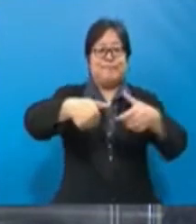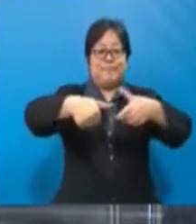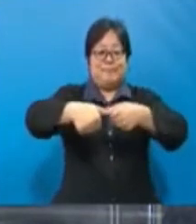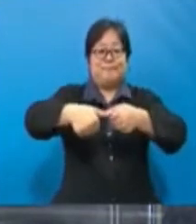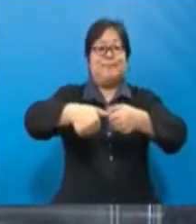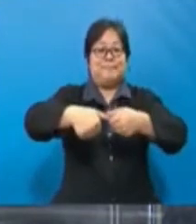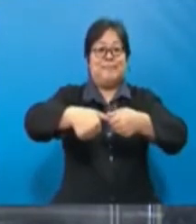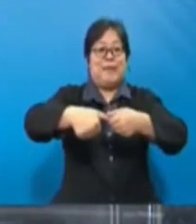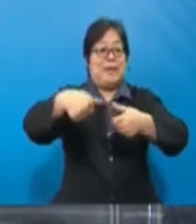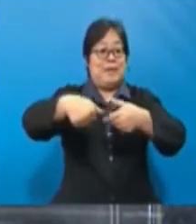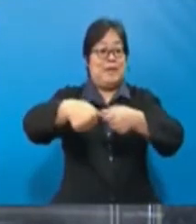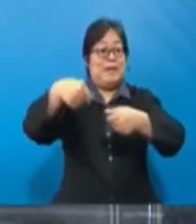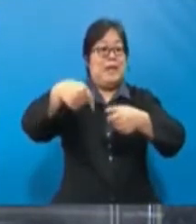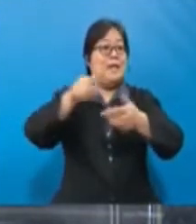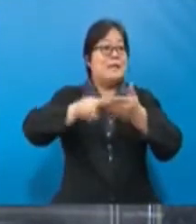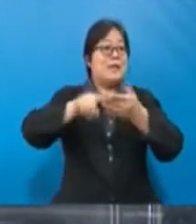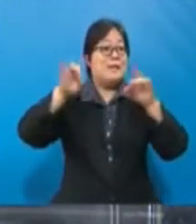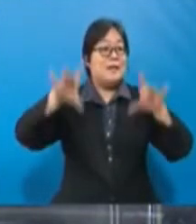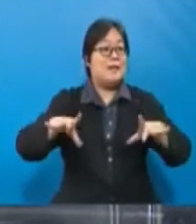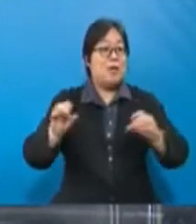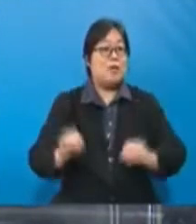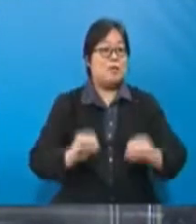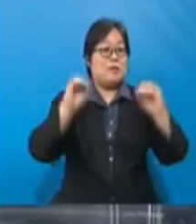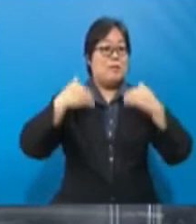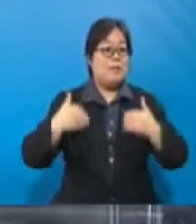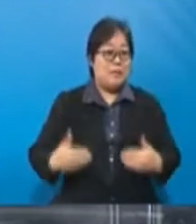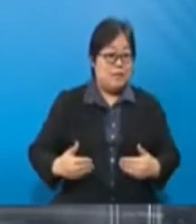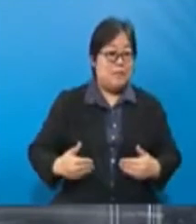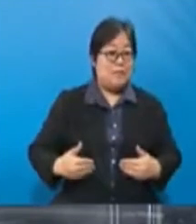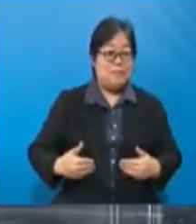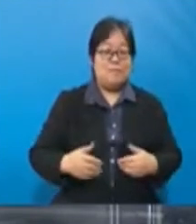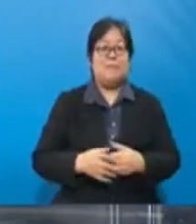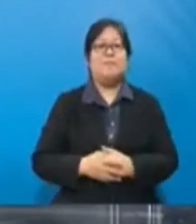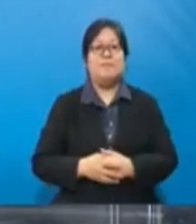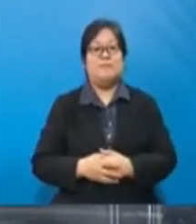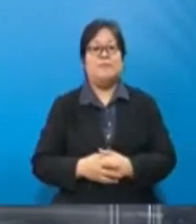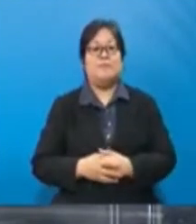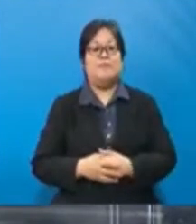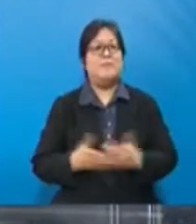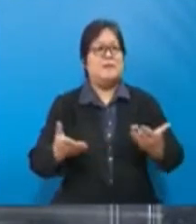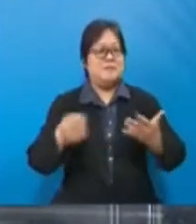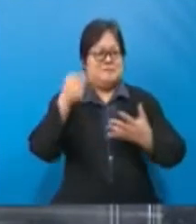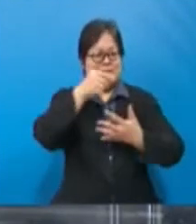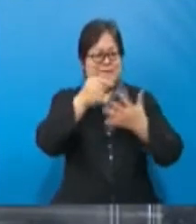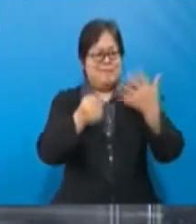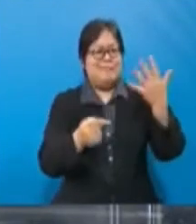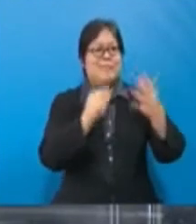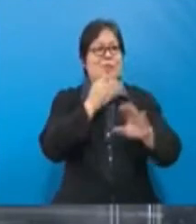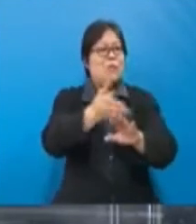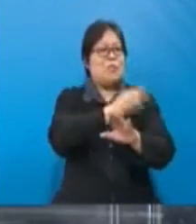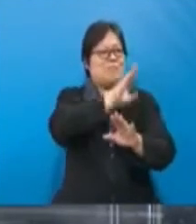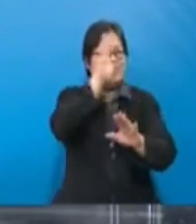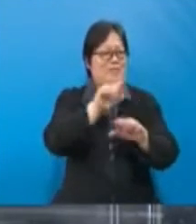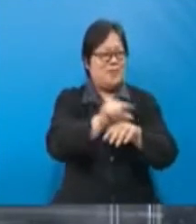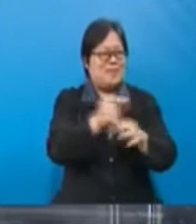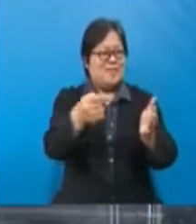menguji tahap oksigen dalam badan kita. Benda-benda ini sebelum